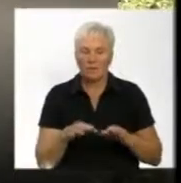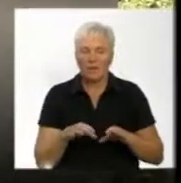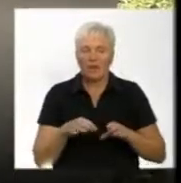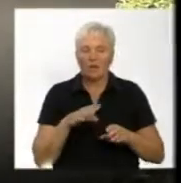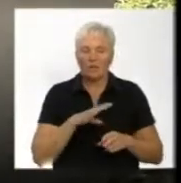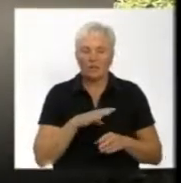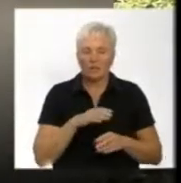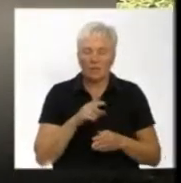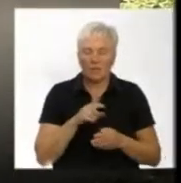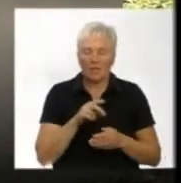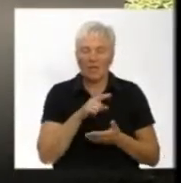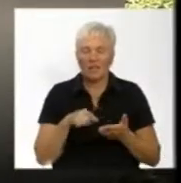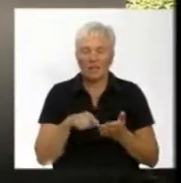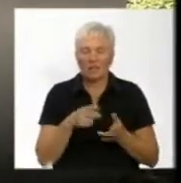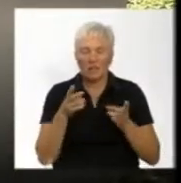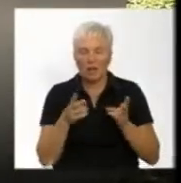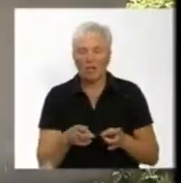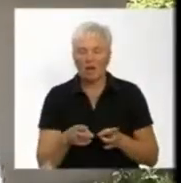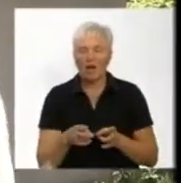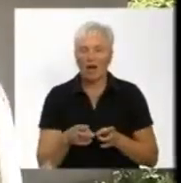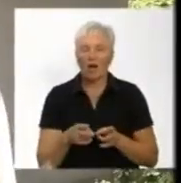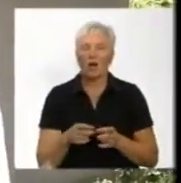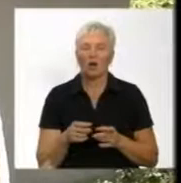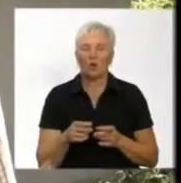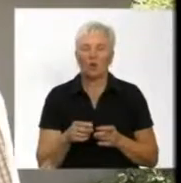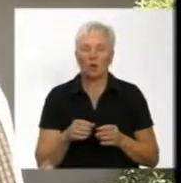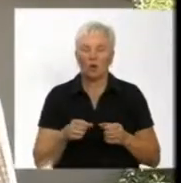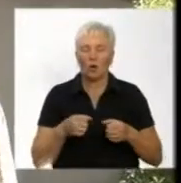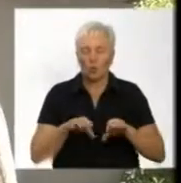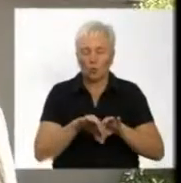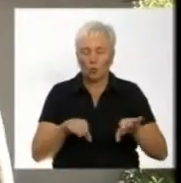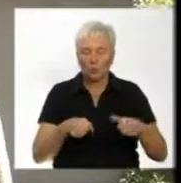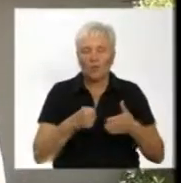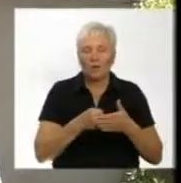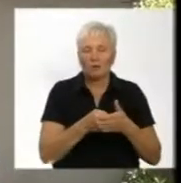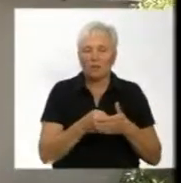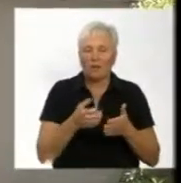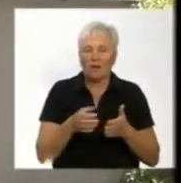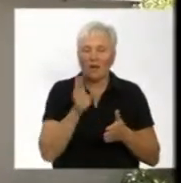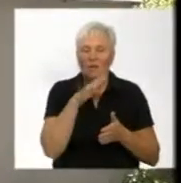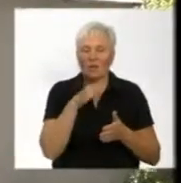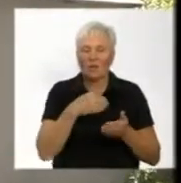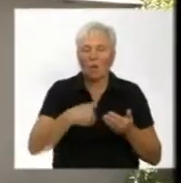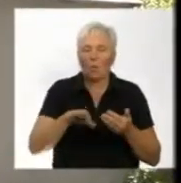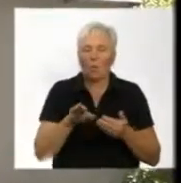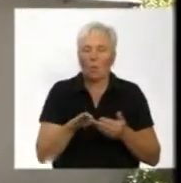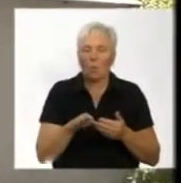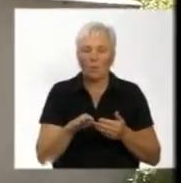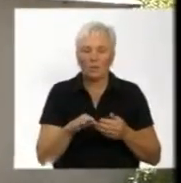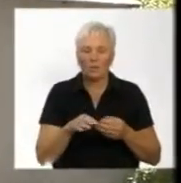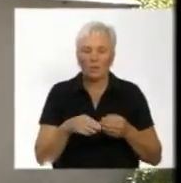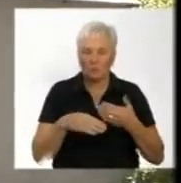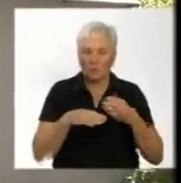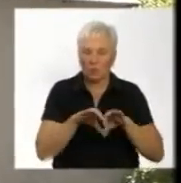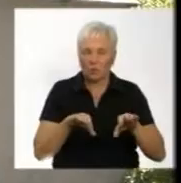ліквідовували, неодноразово. Забита труба і, якщо є витік, вся вода виходить на витік. Ну, по меншому